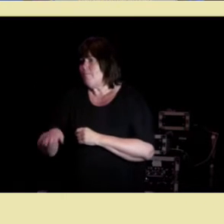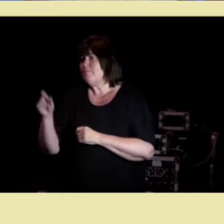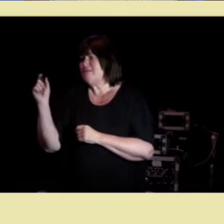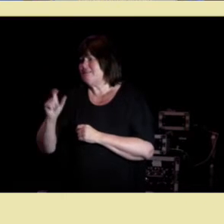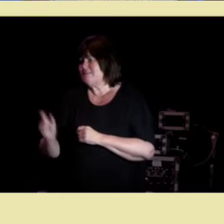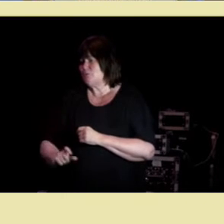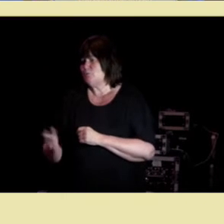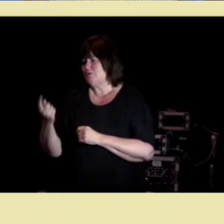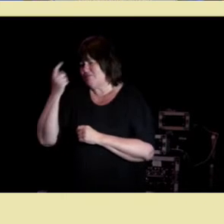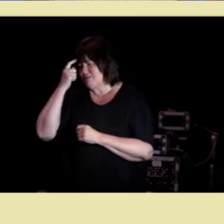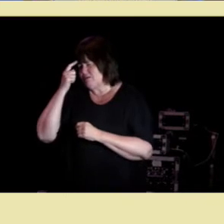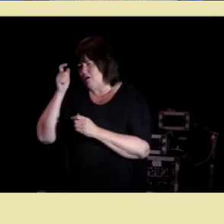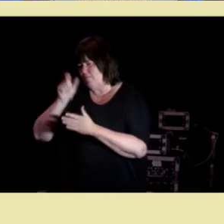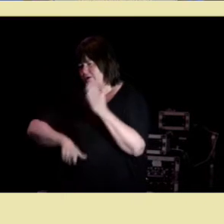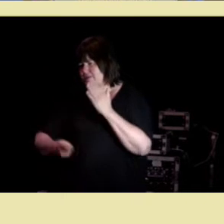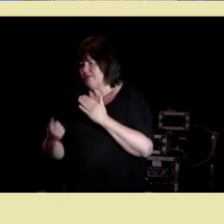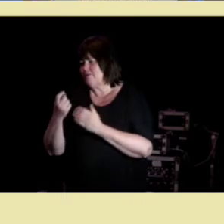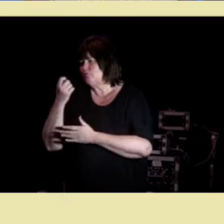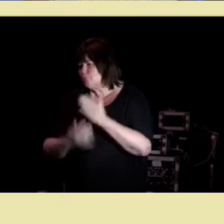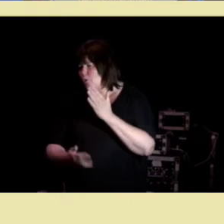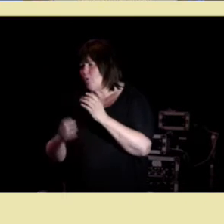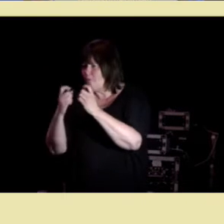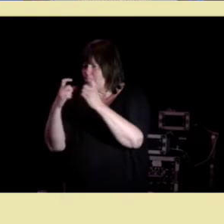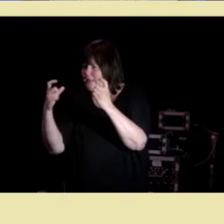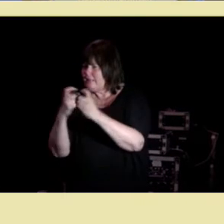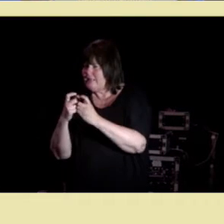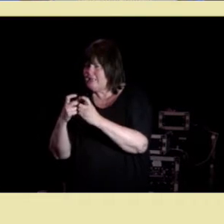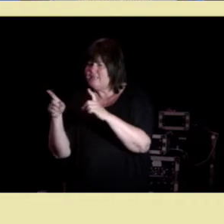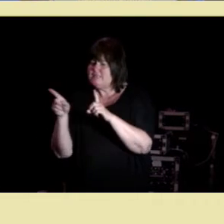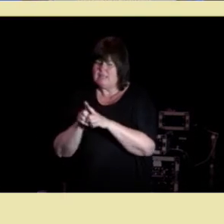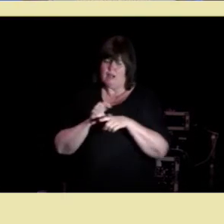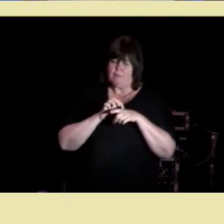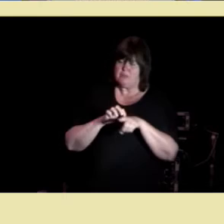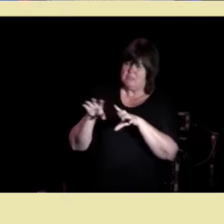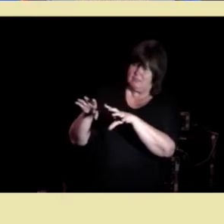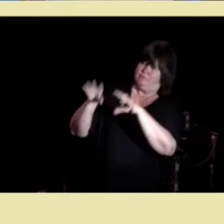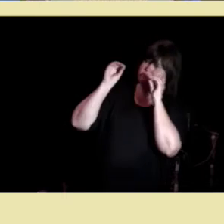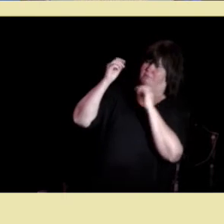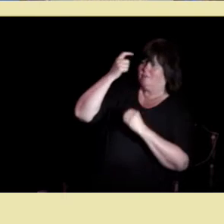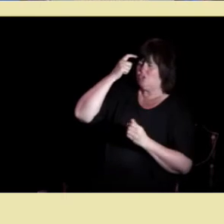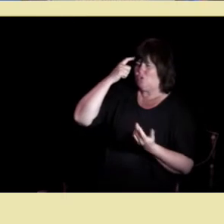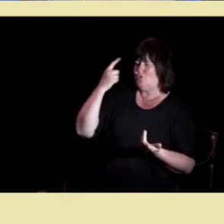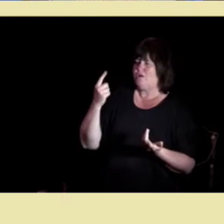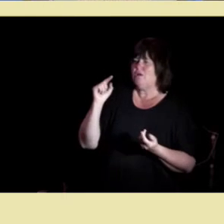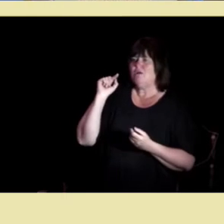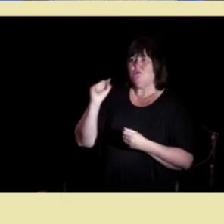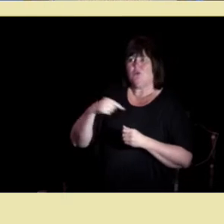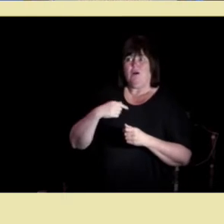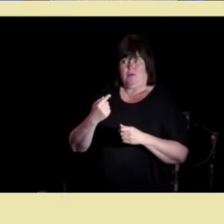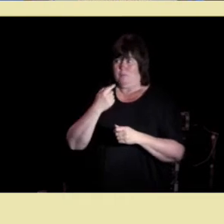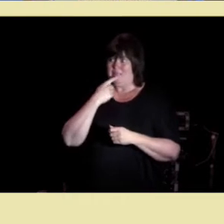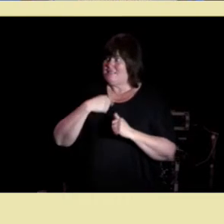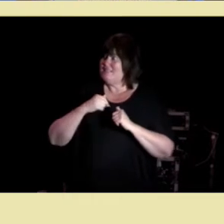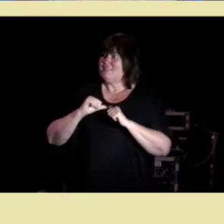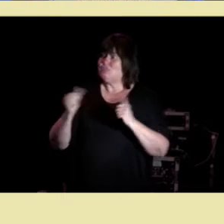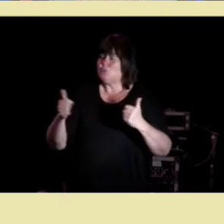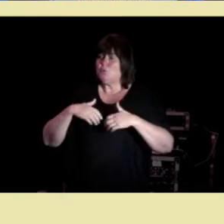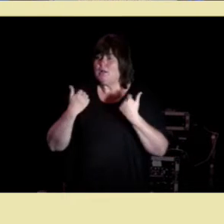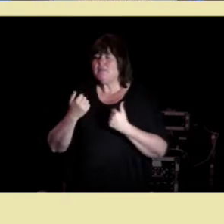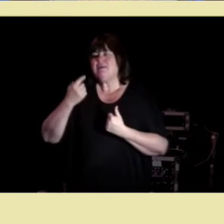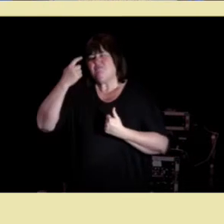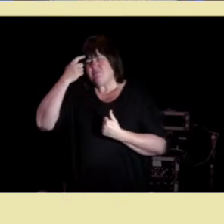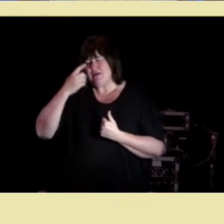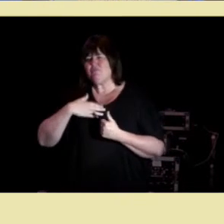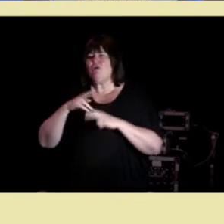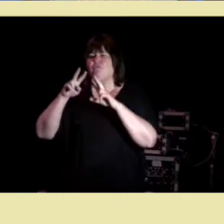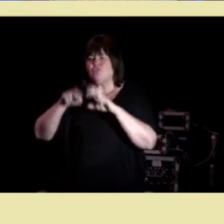språk og bilder som pasienter forstår og da må jeg si at det er en stor glede å vite at vi har forskere i Norge som jobber med